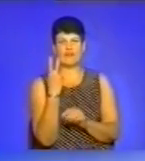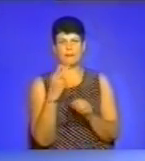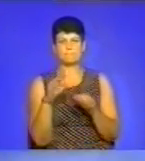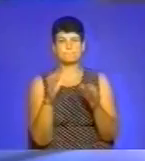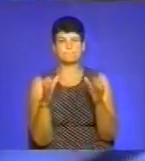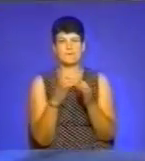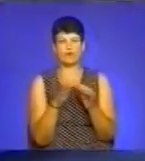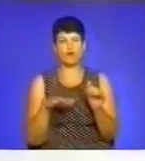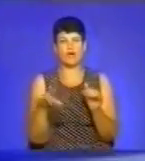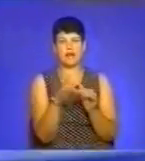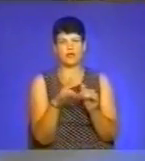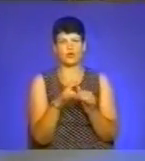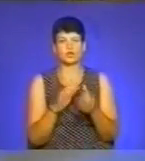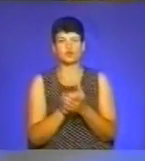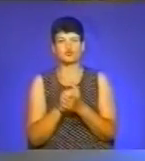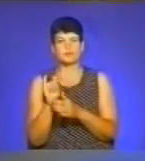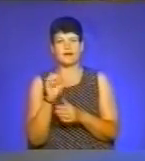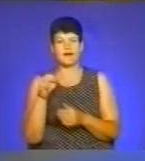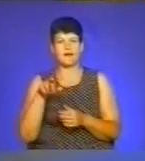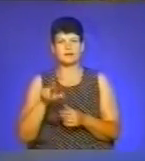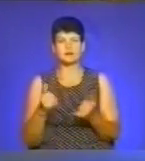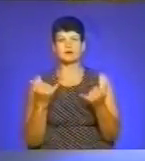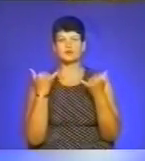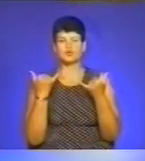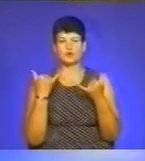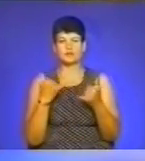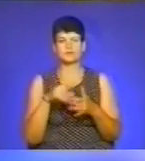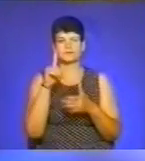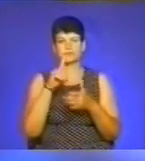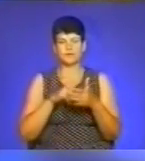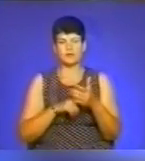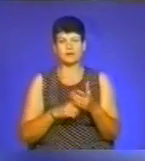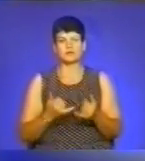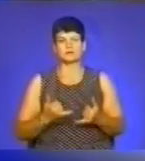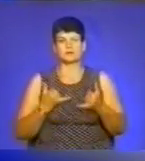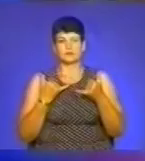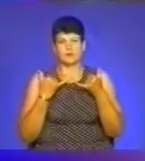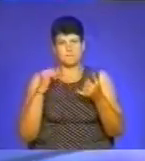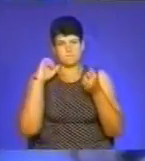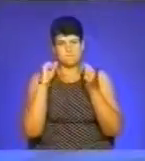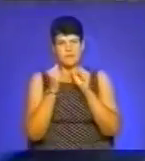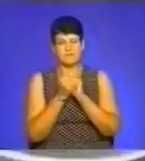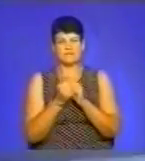Аляска. Сьогодні християни вшановують пам'ять святих апостолів Петра і Павла.